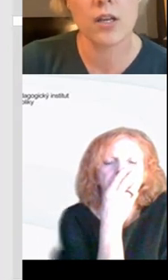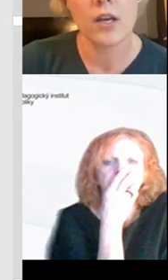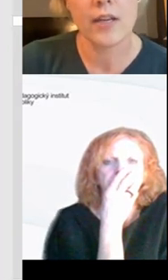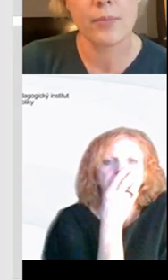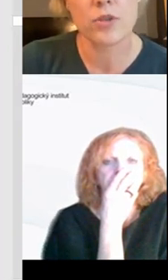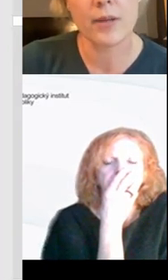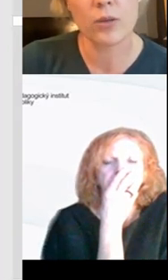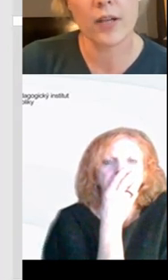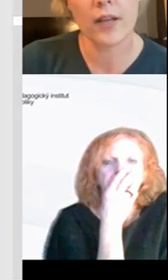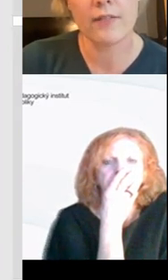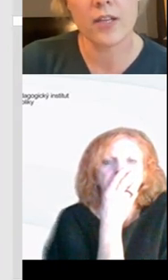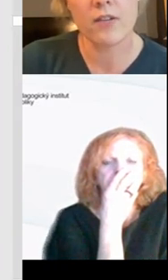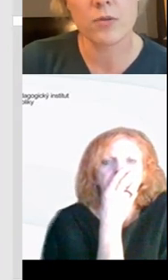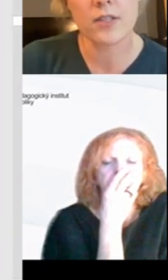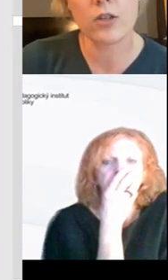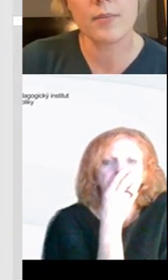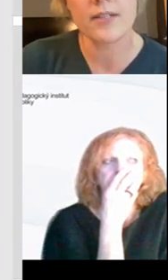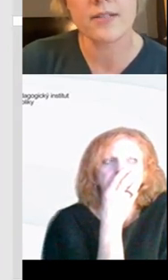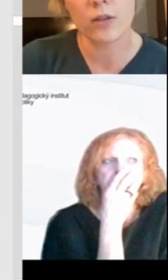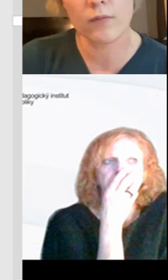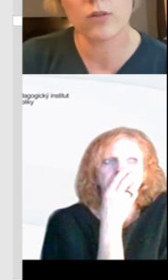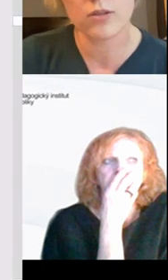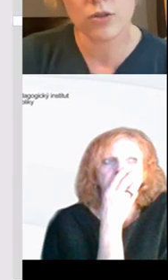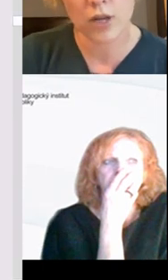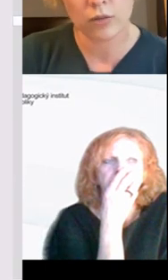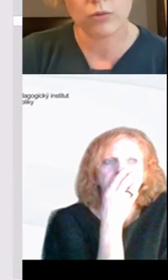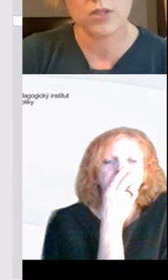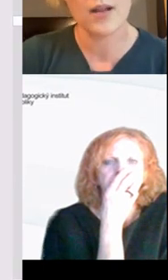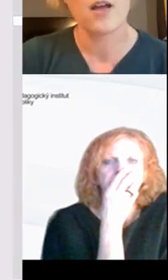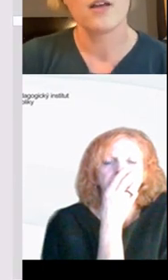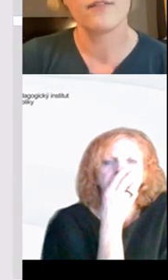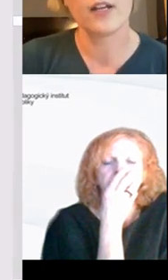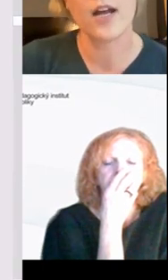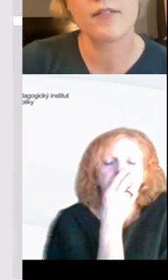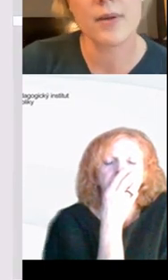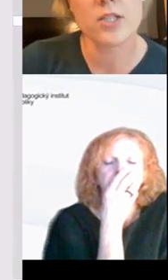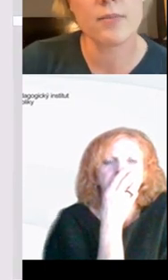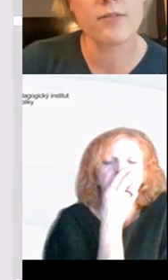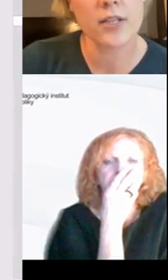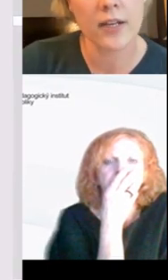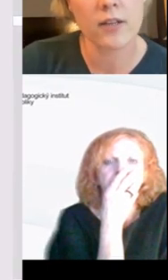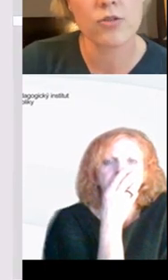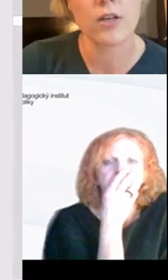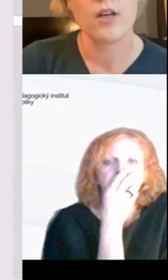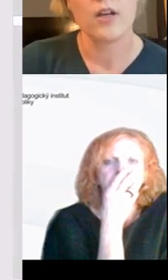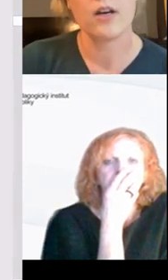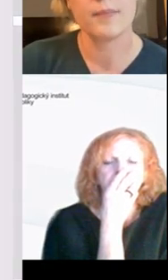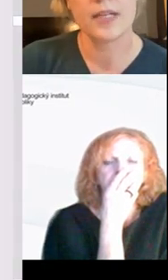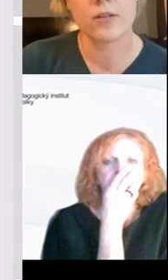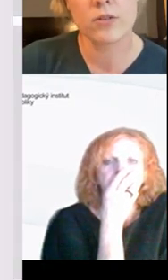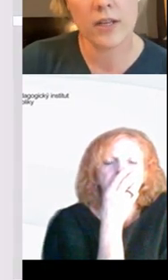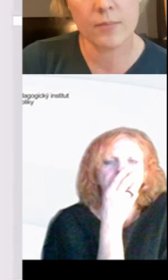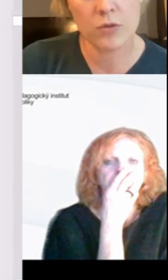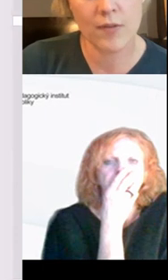U našich dětí je potřeba to vyhledávání v podstatě, jako kdyby nastartovat od začátku. To znamená, vyhledáváme třeba v řadě kartiček.